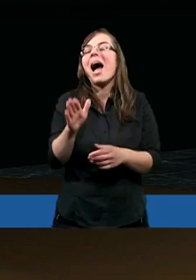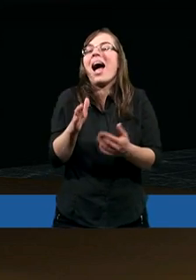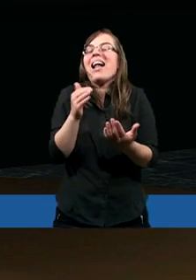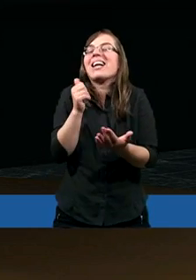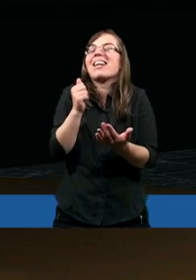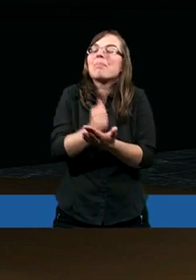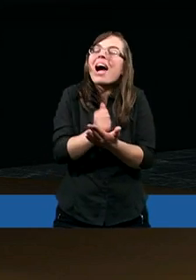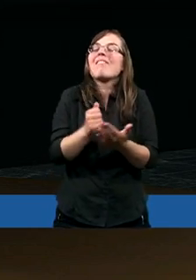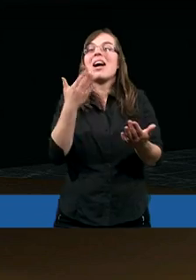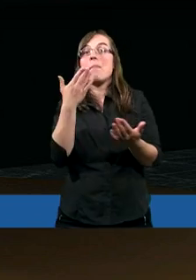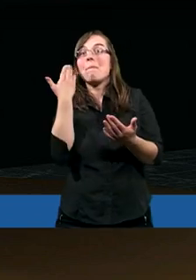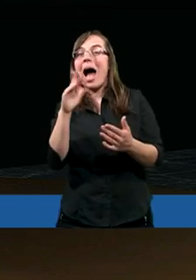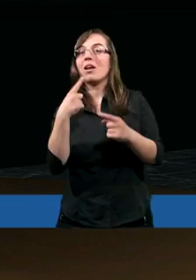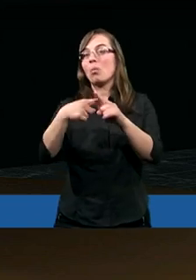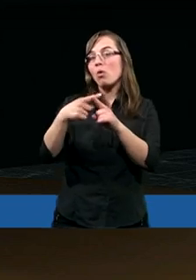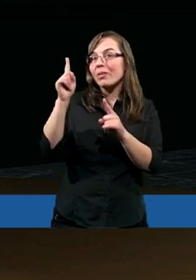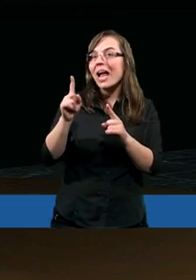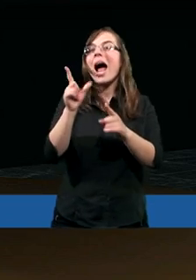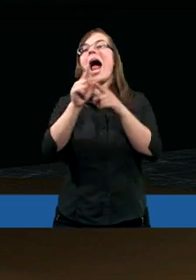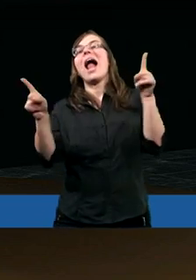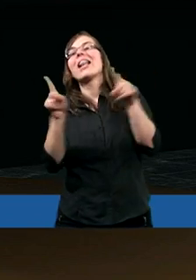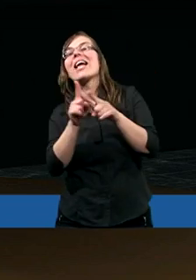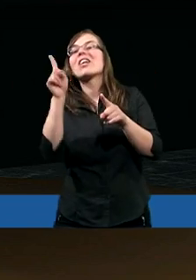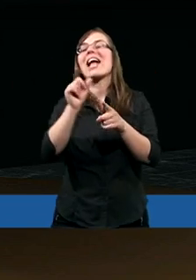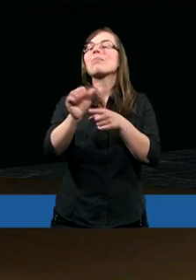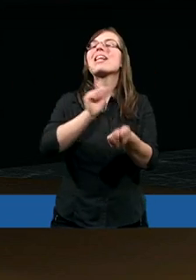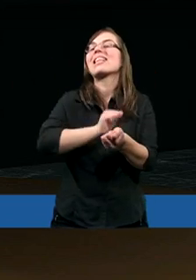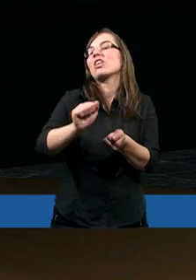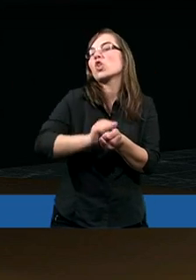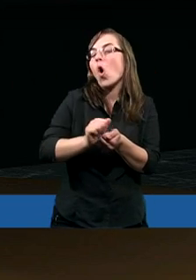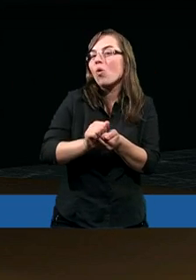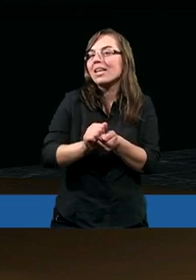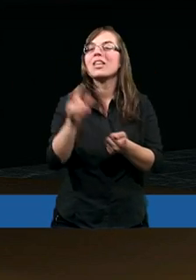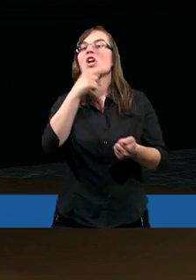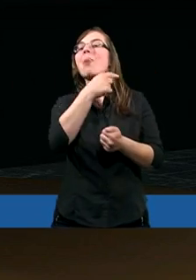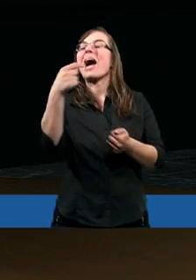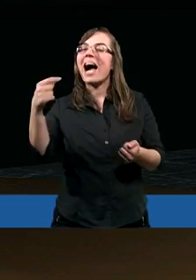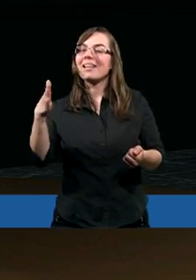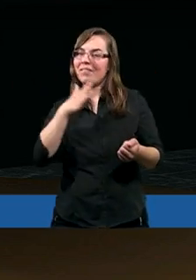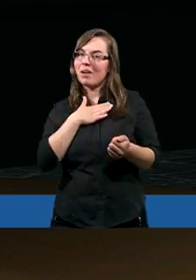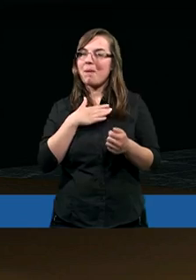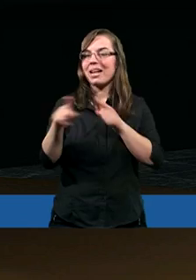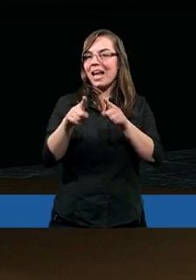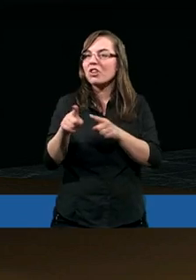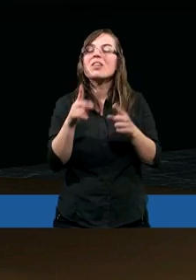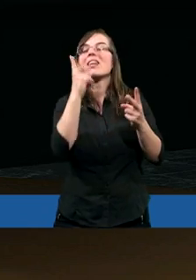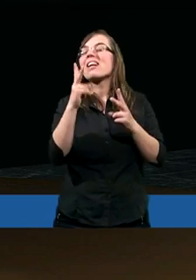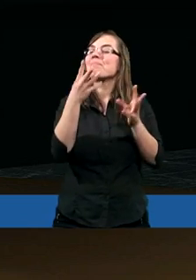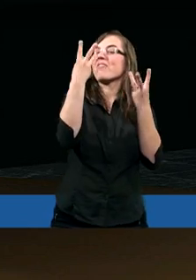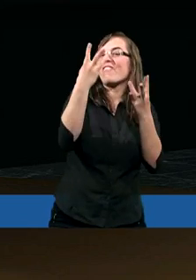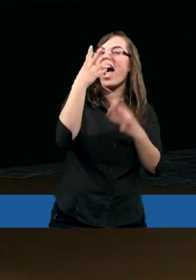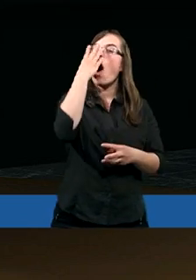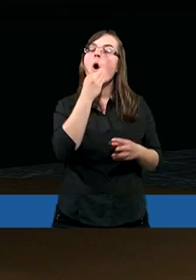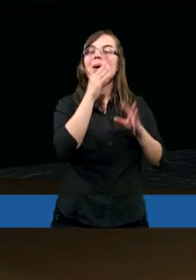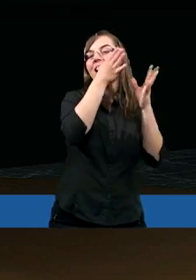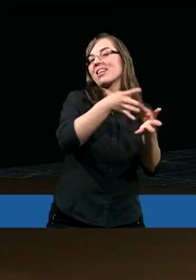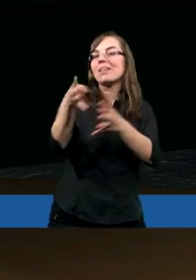pozytywny, ale również destruktywny i dla nas, i dla innych ludzi. I co tak naprawdę się liczy? Prawidłowy obraz Pana Boga. Czy